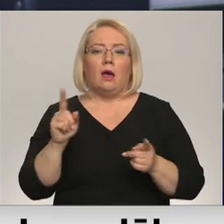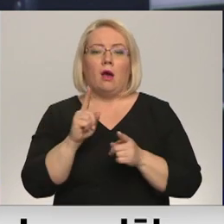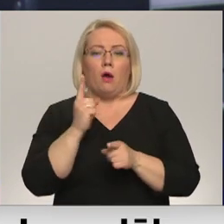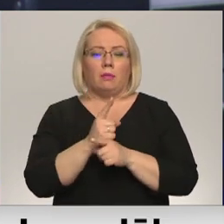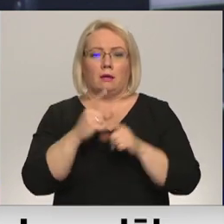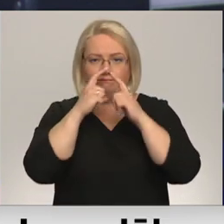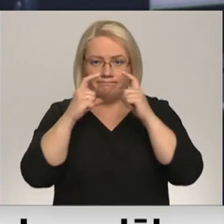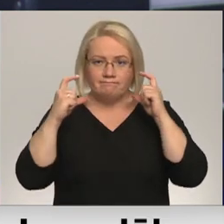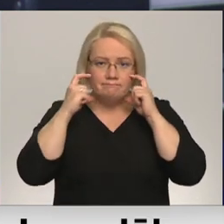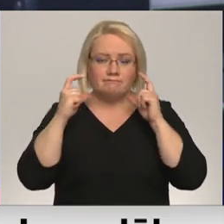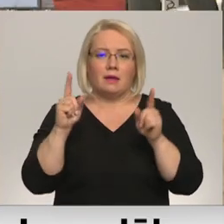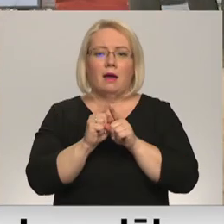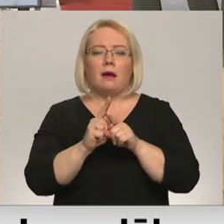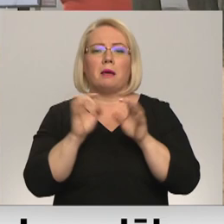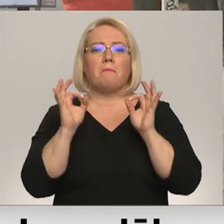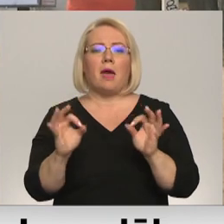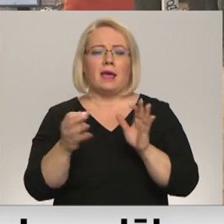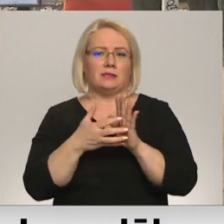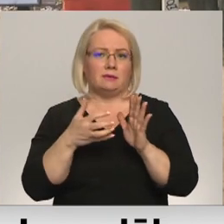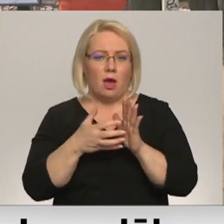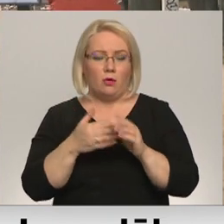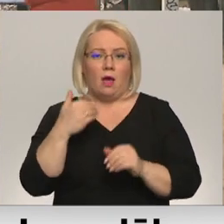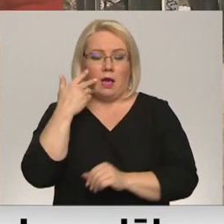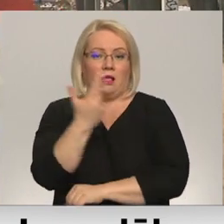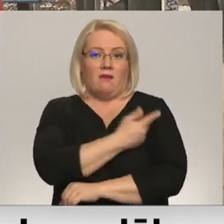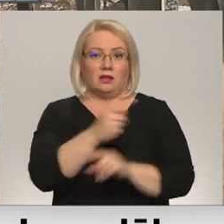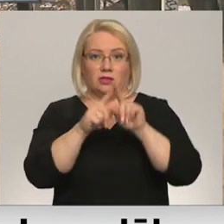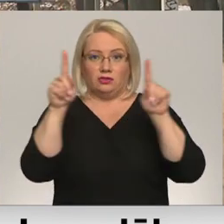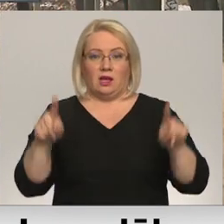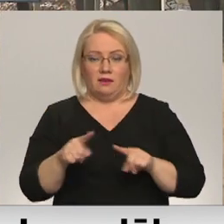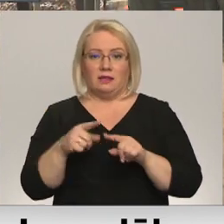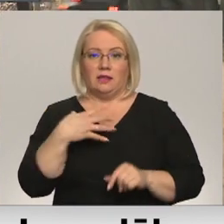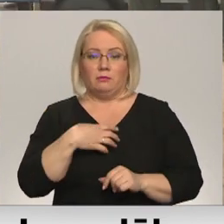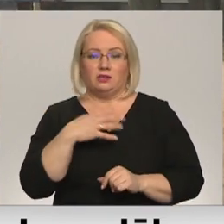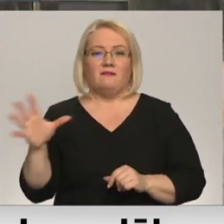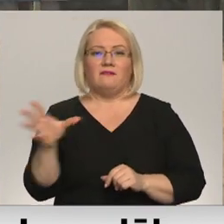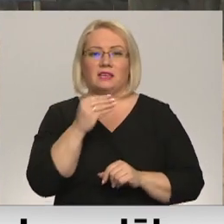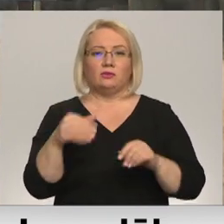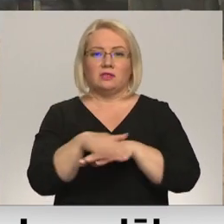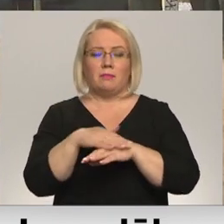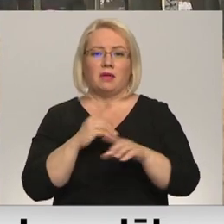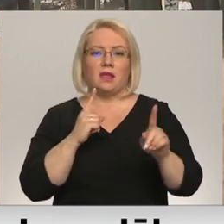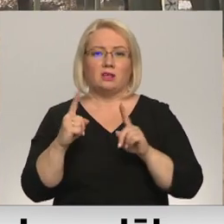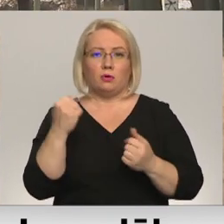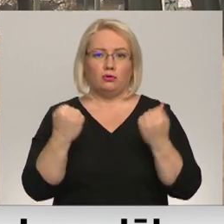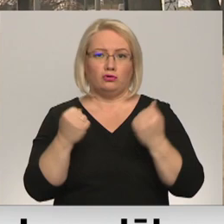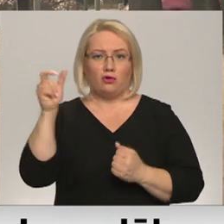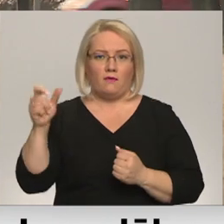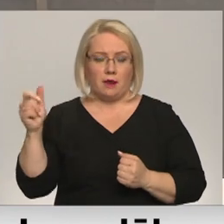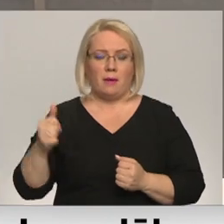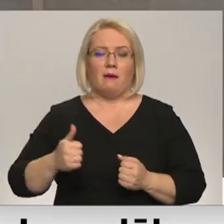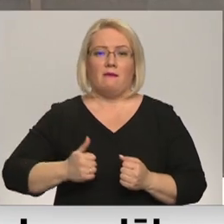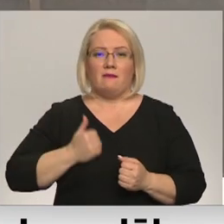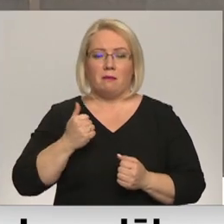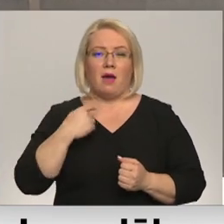maskas, lietot maskas pareizi. Kopš vakcinēšanās certifikāts nepieciešams arī visiem sabiedriskos transports vadītājiem. Uzņēmumā